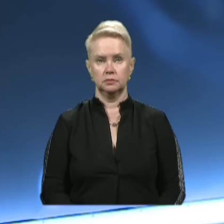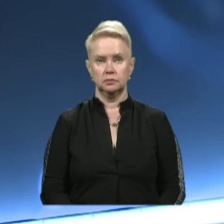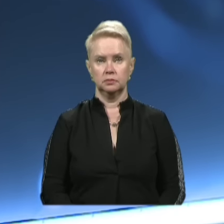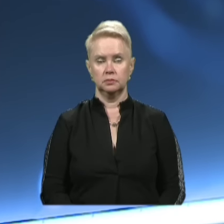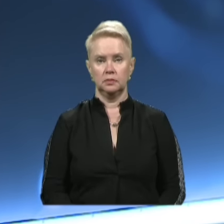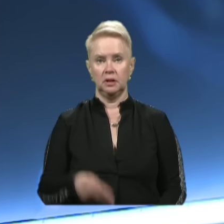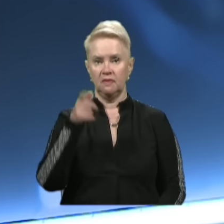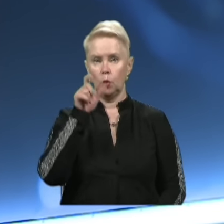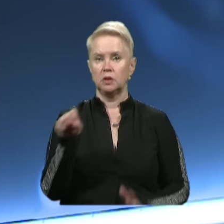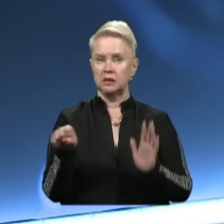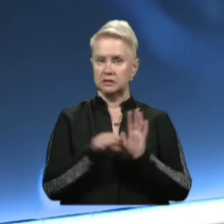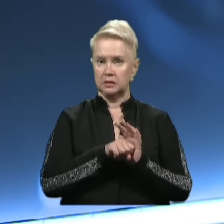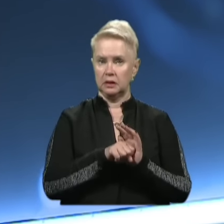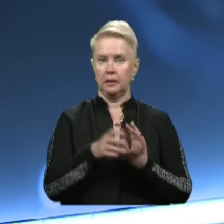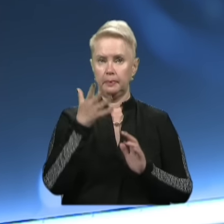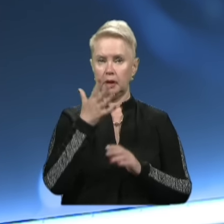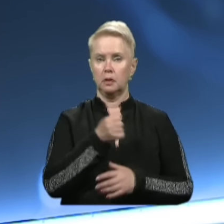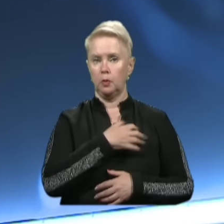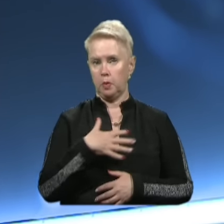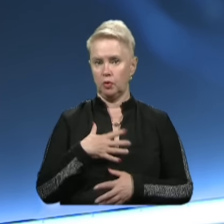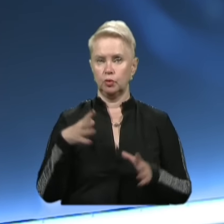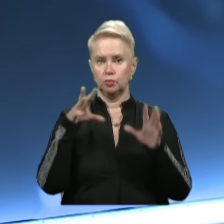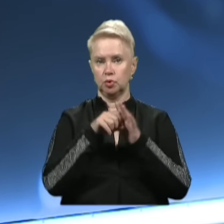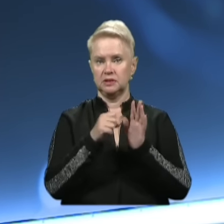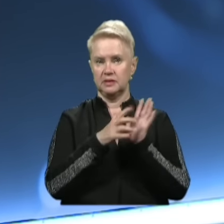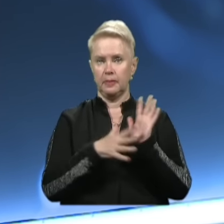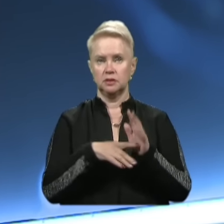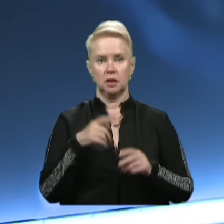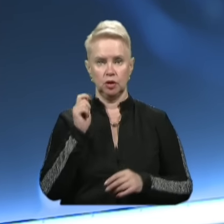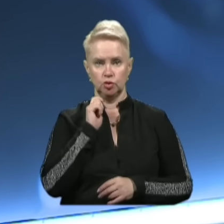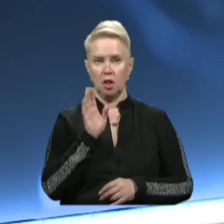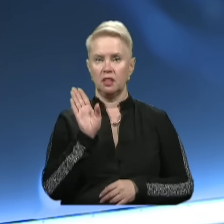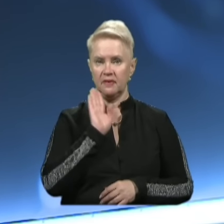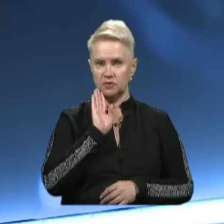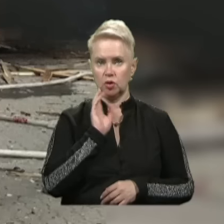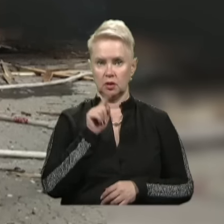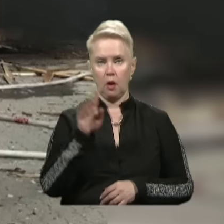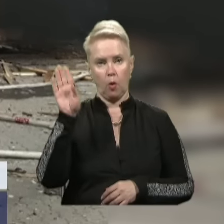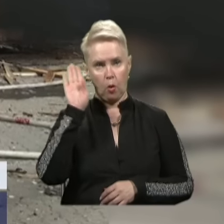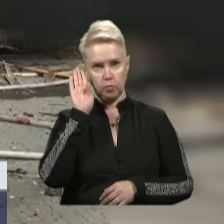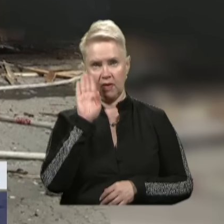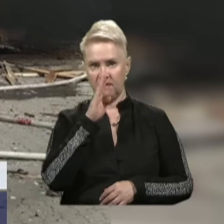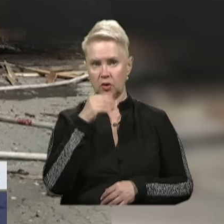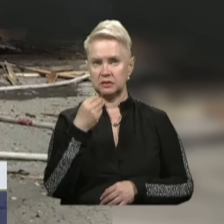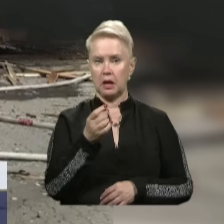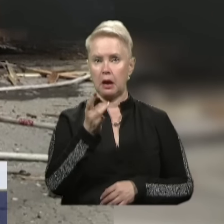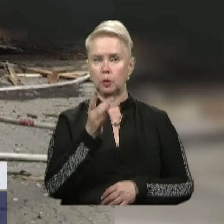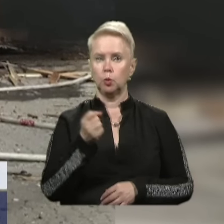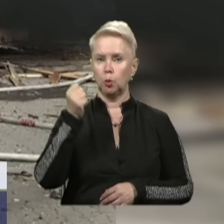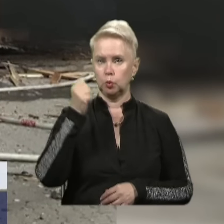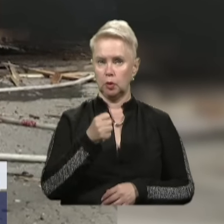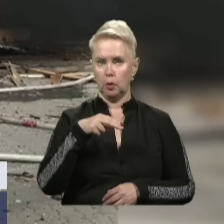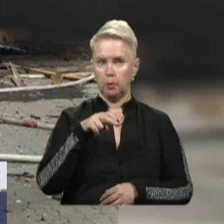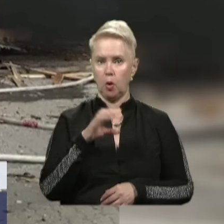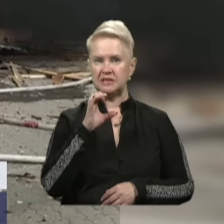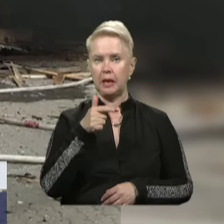Дві людини загинули, п'ятеро поранені, у тому числі 17-річна дівчина та хлопець. Ворог завдав ракетного удару